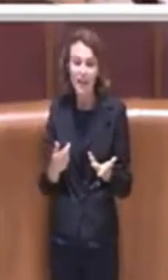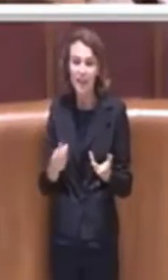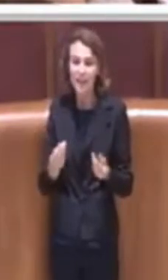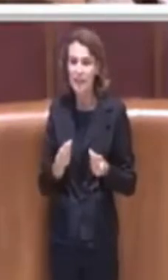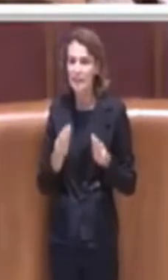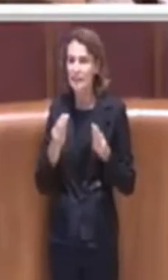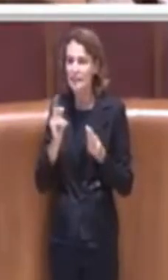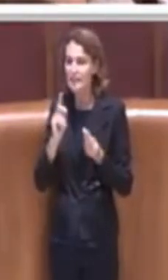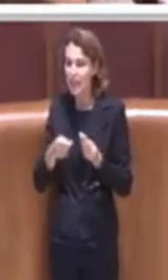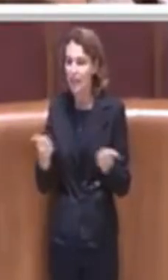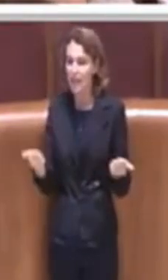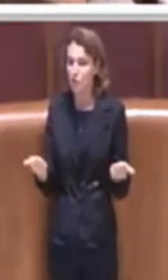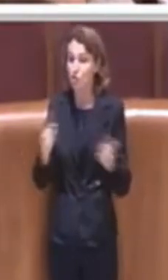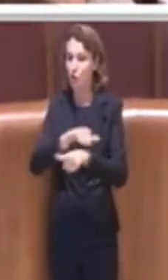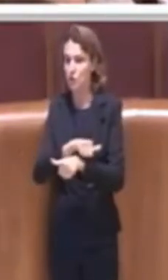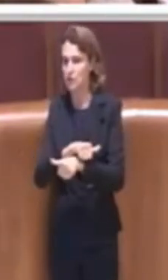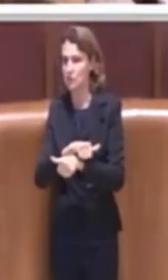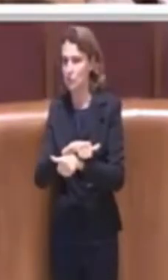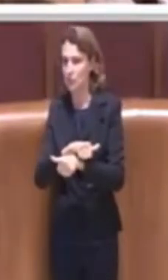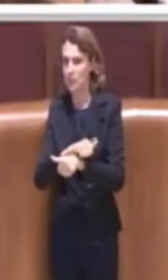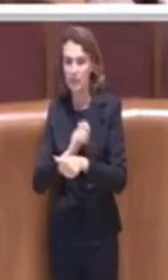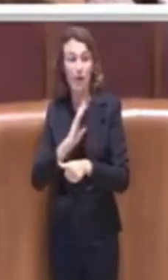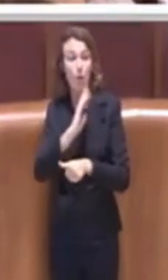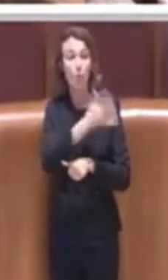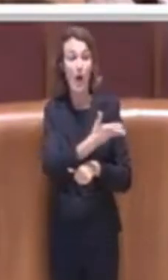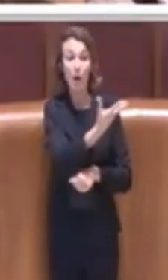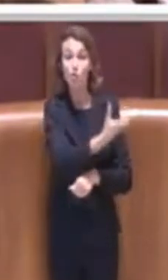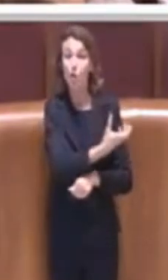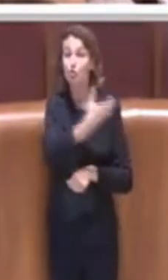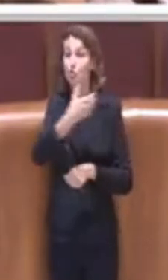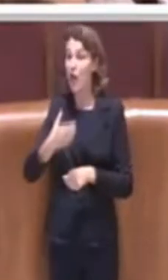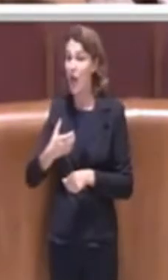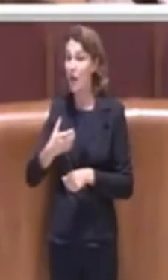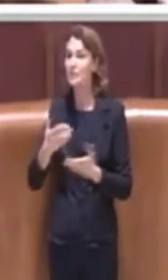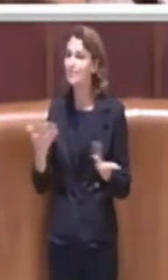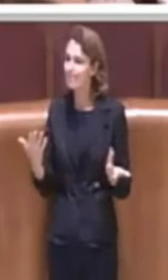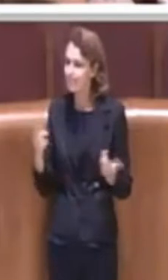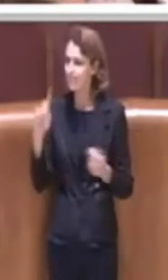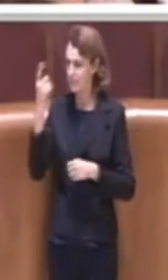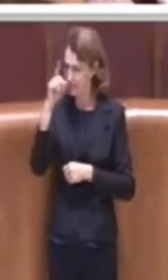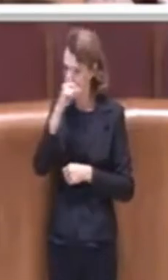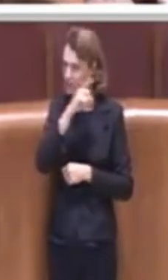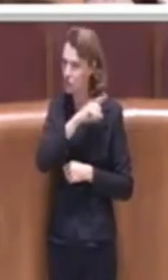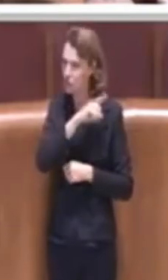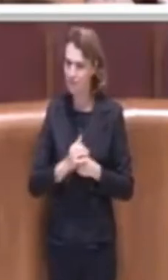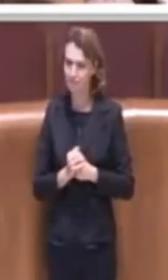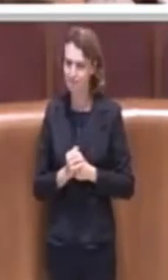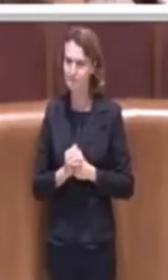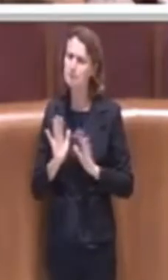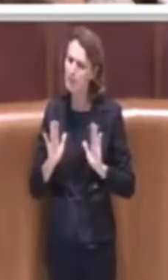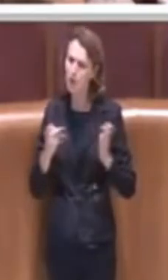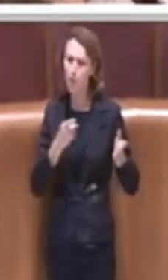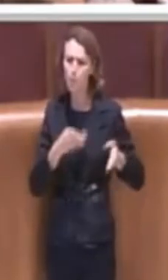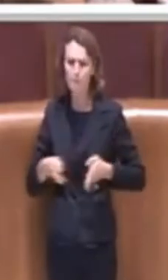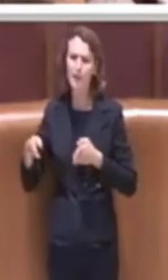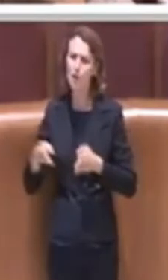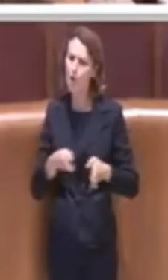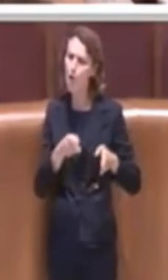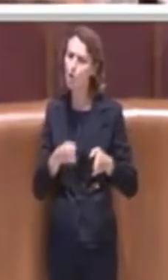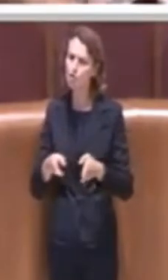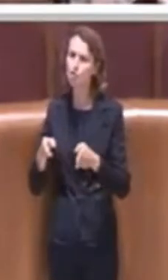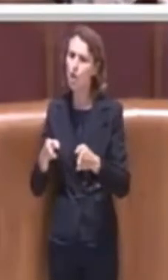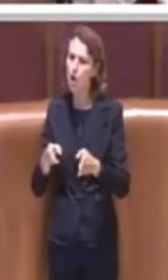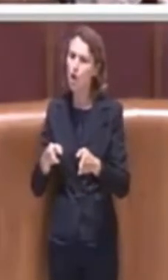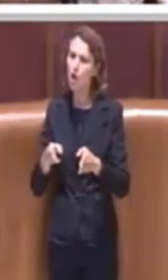sostituire con altri elementi. È un percorso difficile, però è un percorso che deve essere in prima